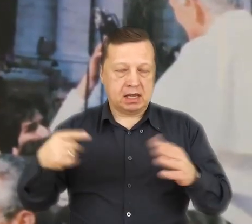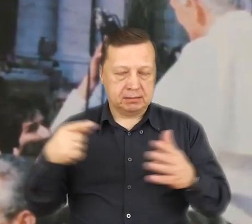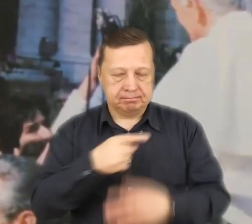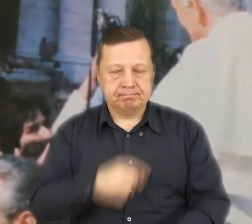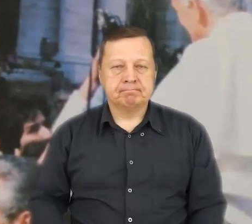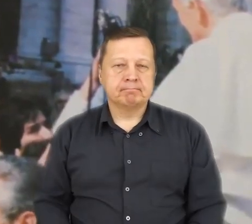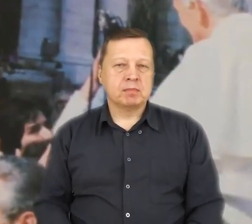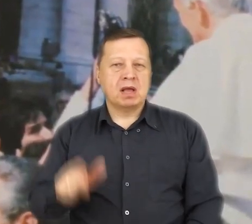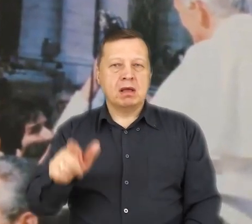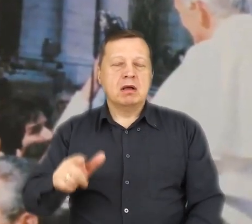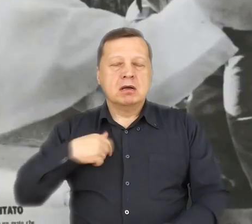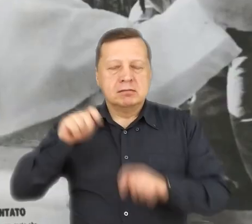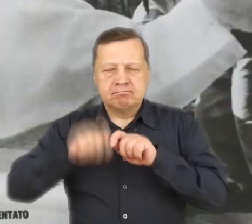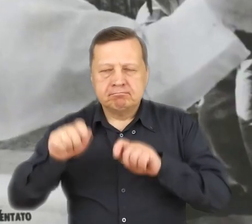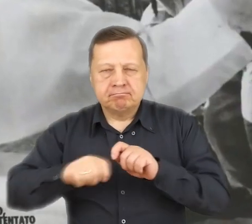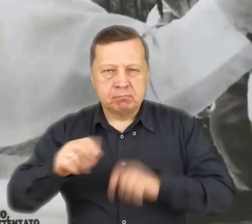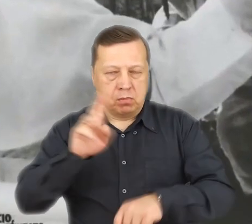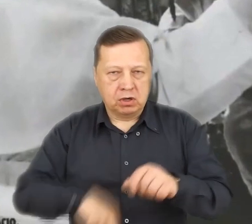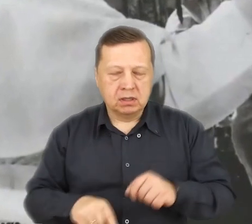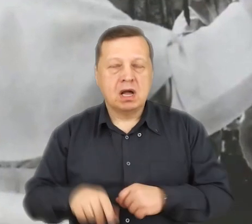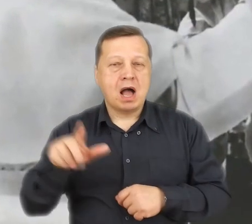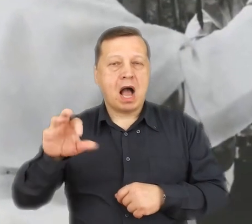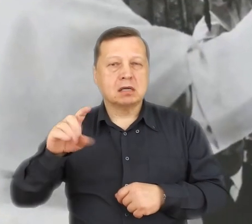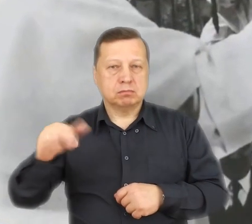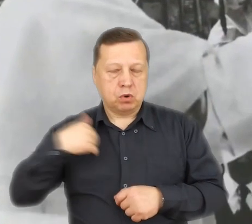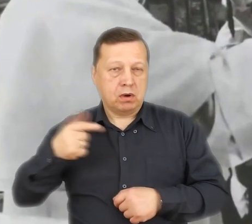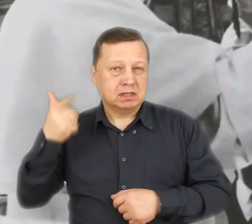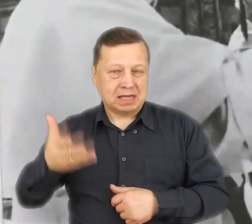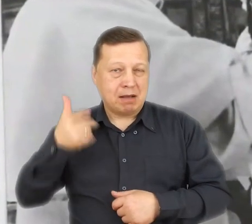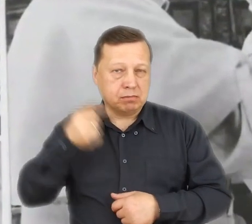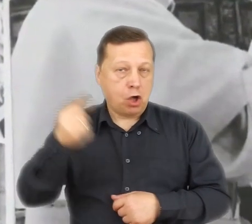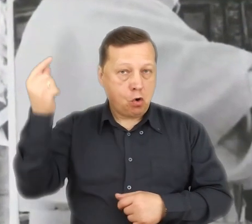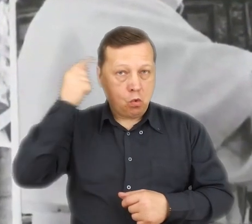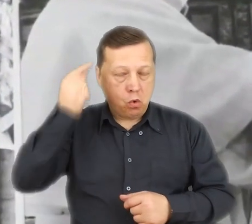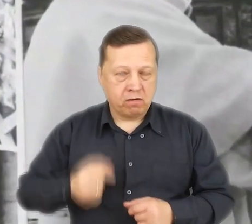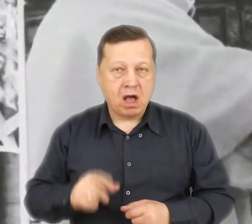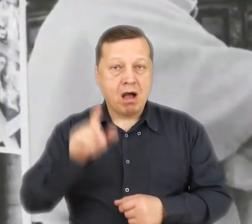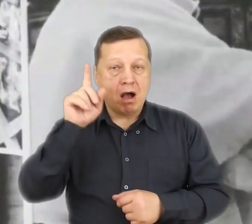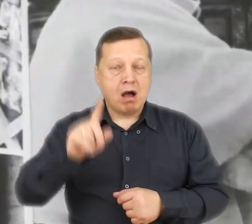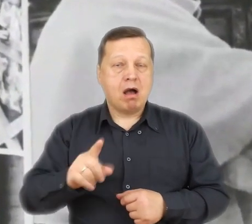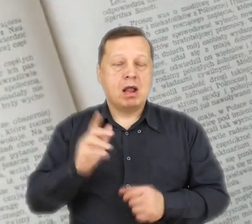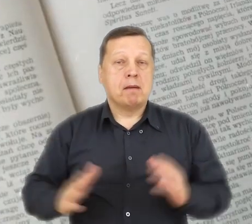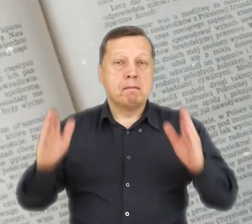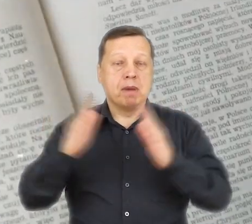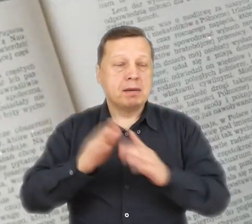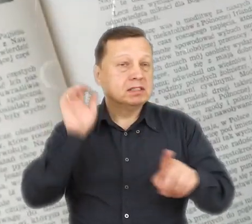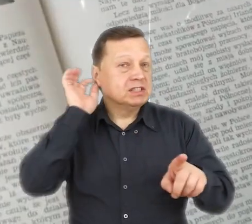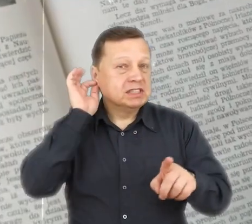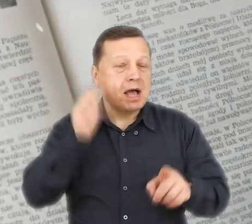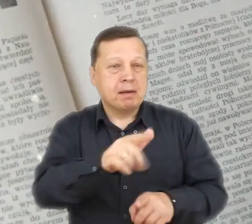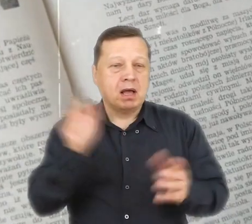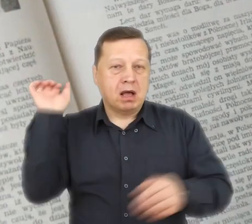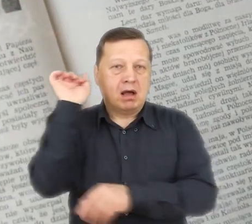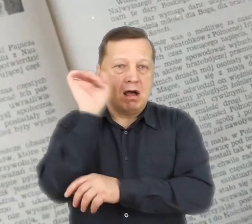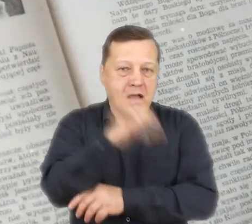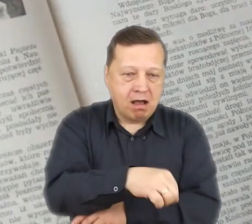rękę. Jak ustalili śledczy, Akcza celował w jego głowę, ale wtedy Jan Paweł II schylił